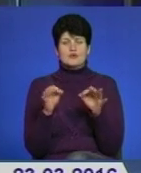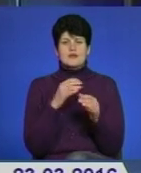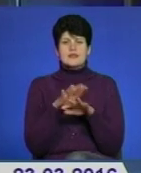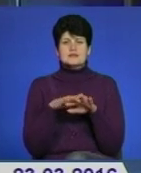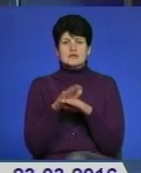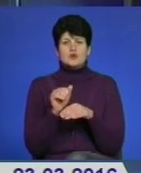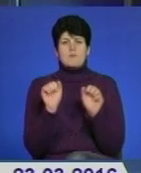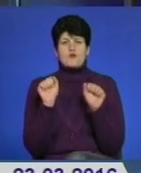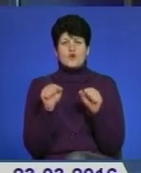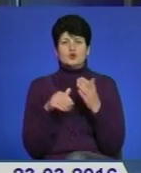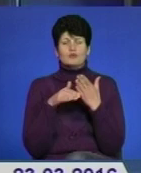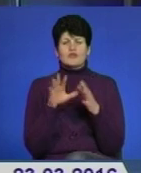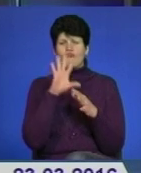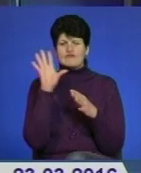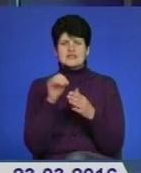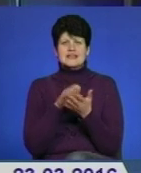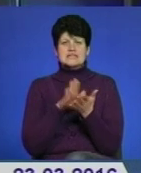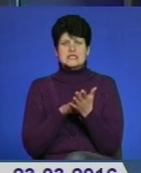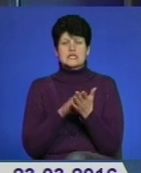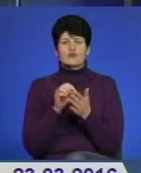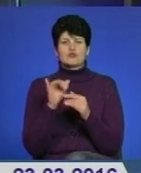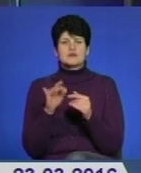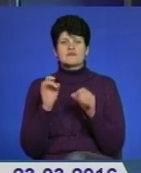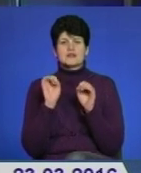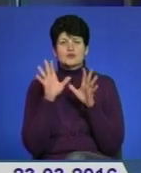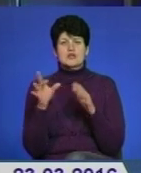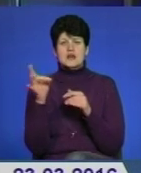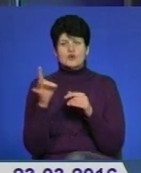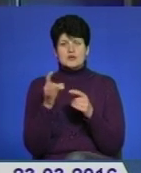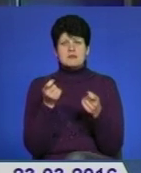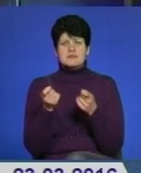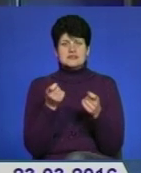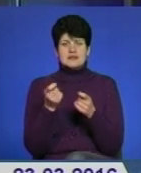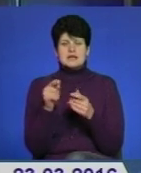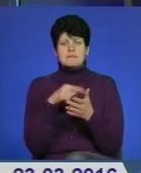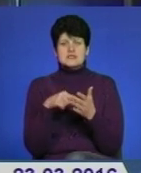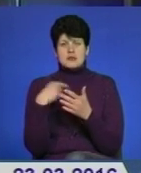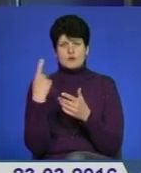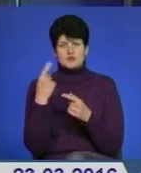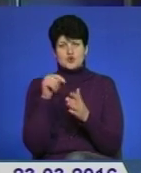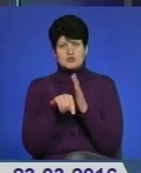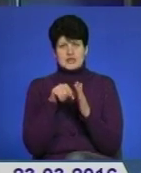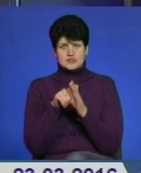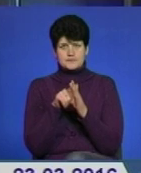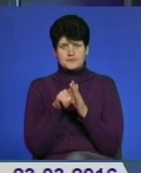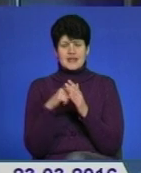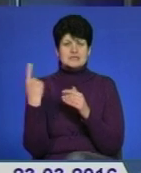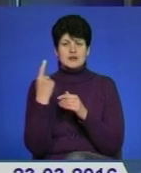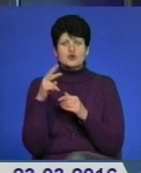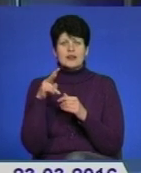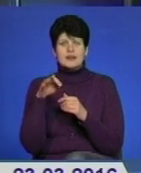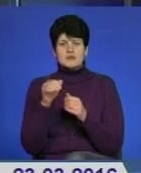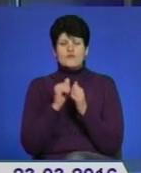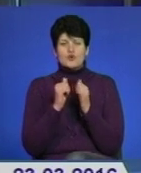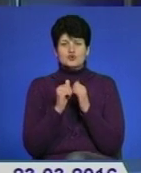Вже з наступного місяця усі реєстраційні функції передадуть районним адміністраціям та містам обласного значення. А з 1 липня у